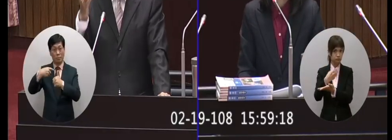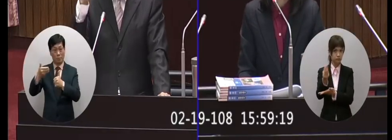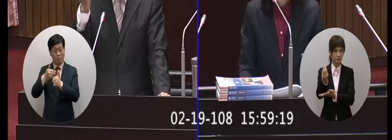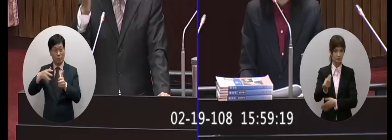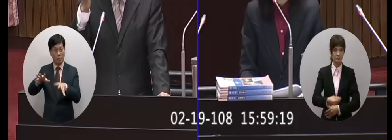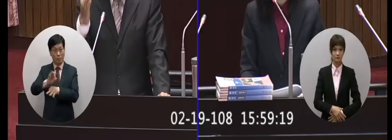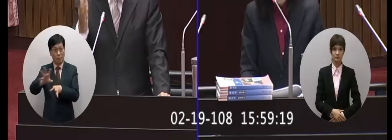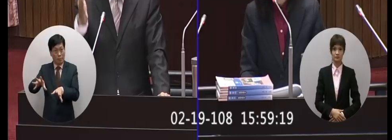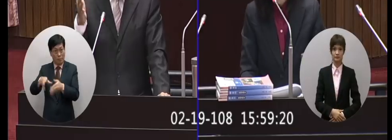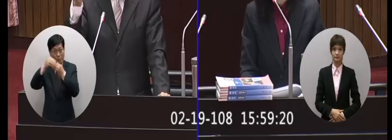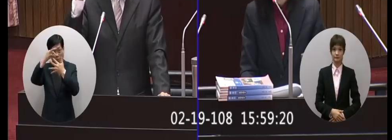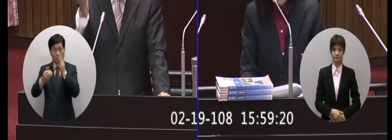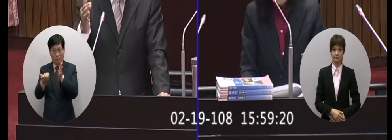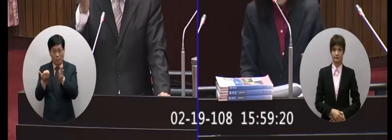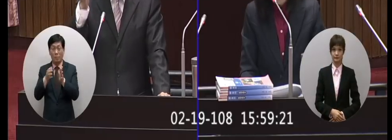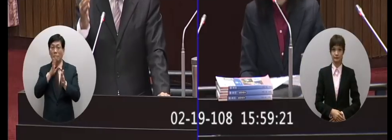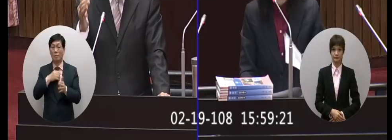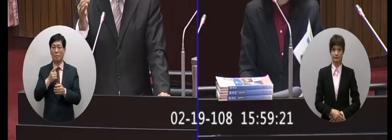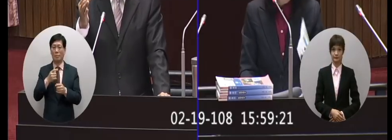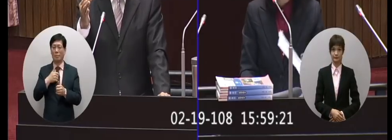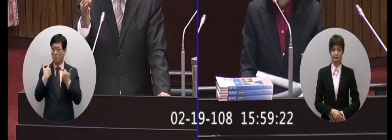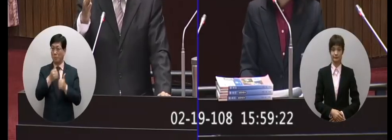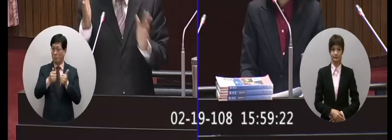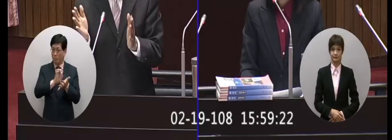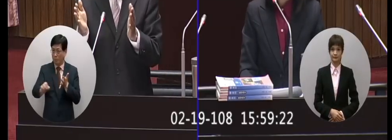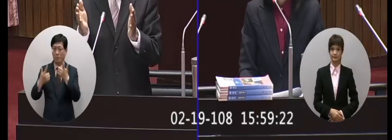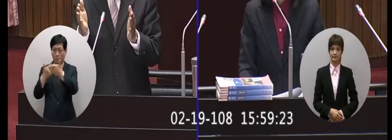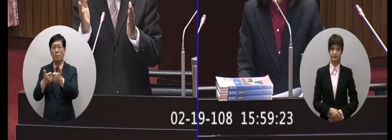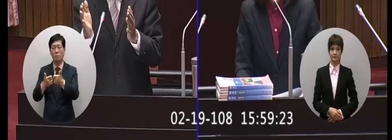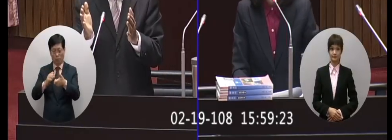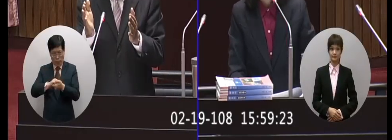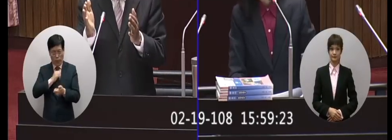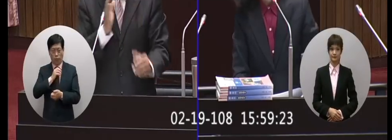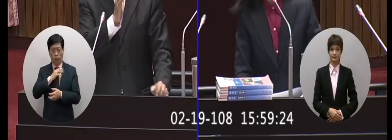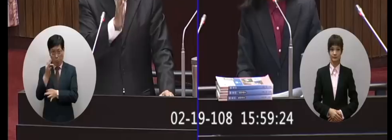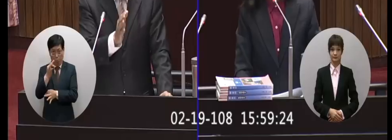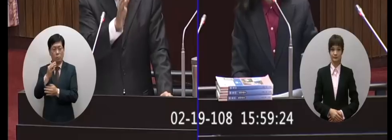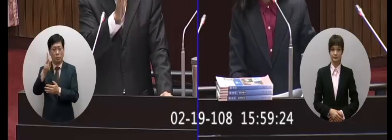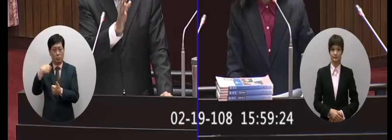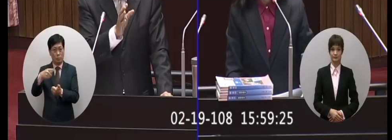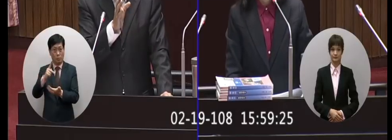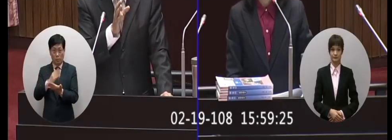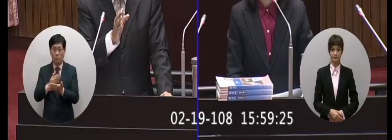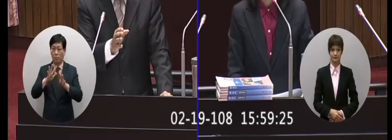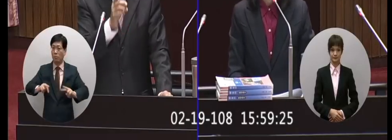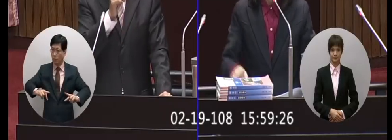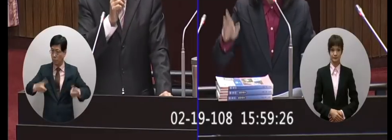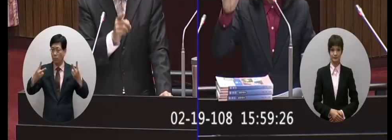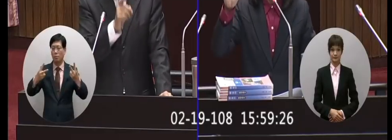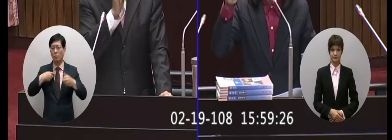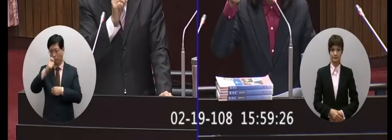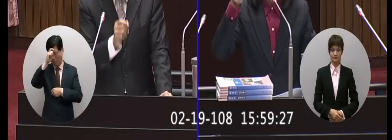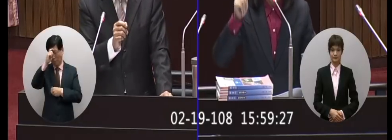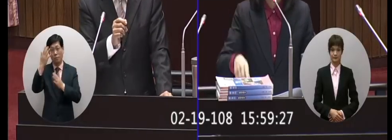我們所有的選修說實在都是學測跟指考的選修啦那當然有標準的教科書但是這一次打開的是希望